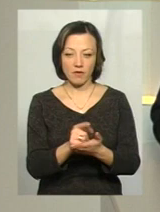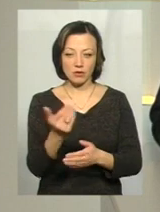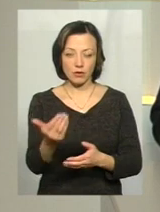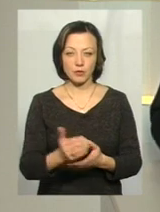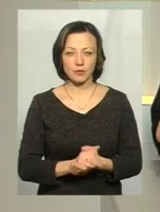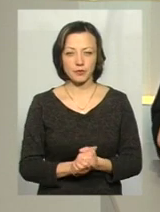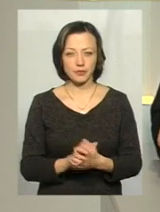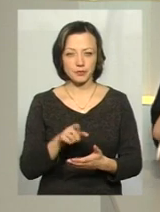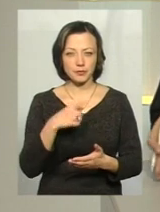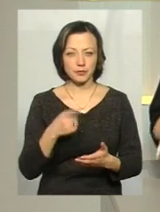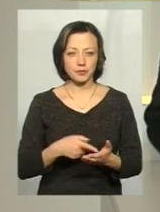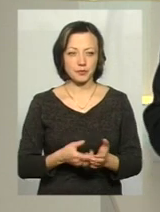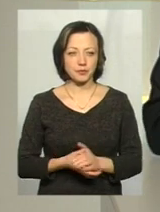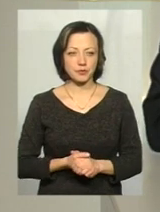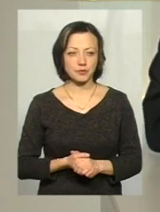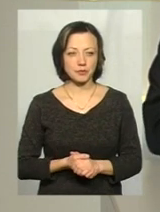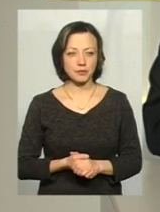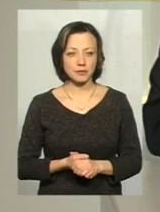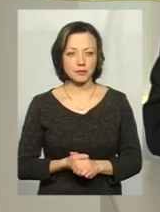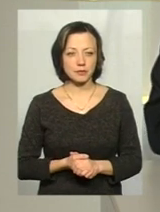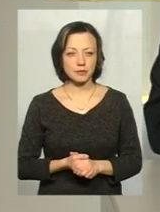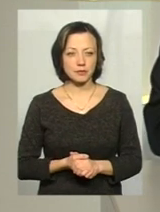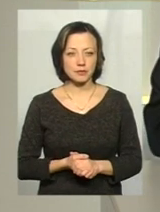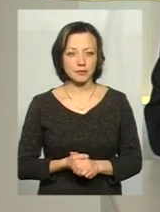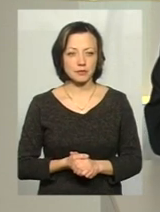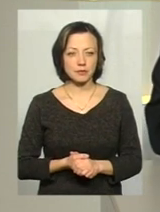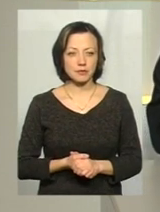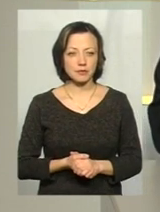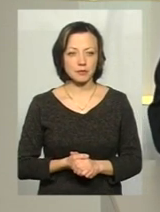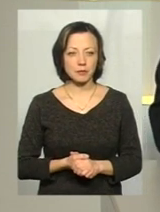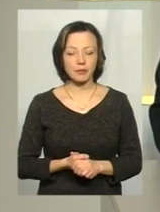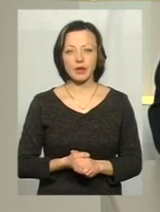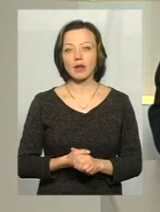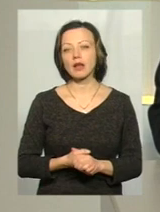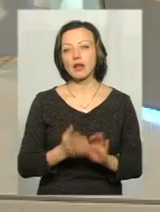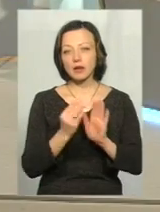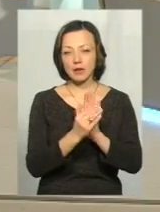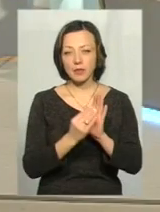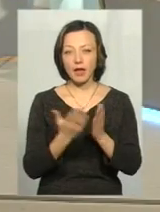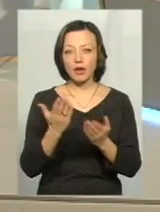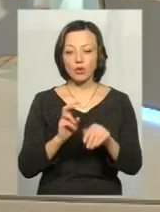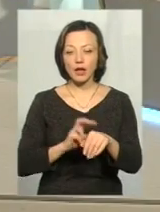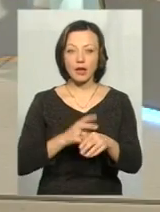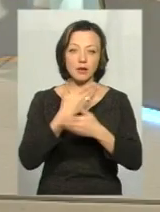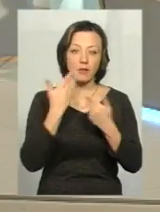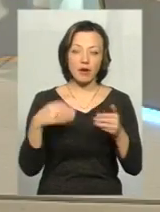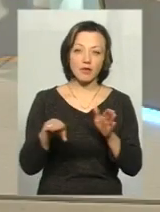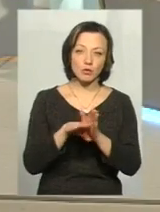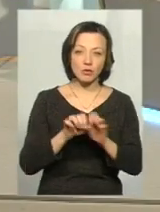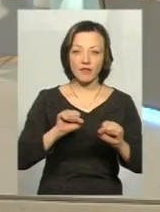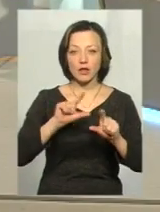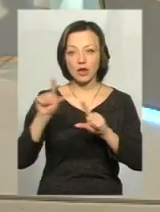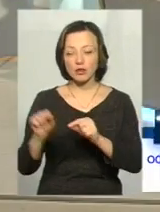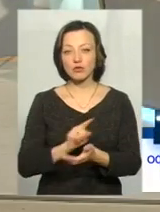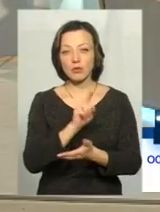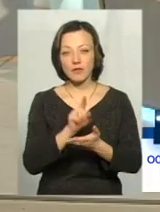виконувати його роботу, його функції? Зазначено, що якщо лікаря немає відпустки, відрядженні, він